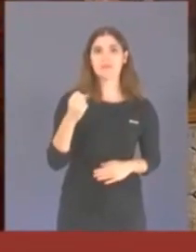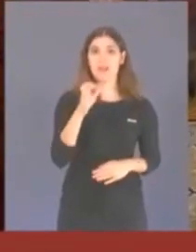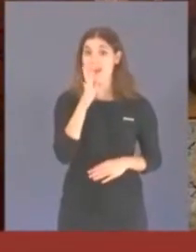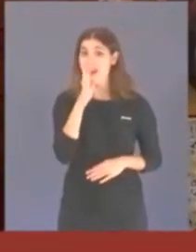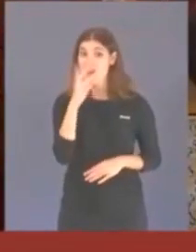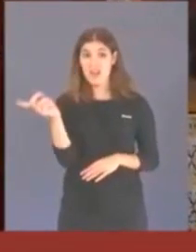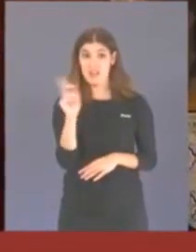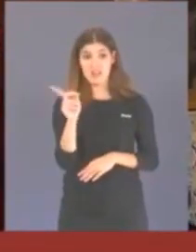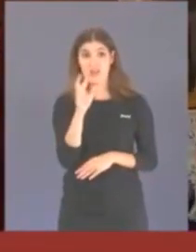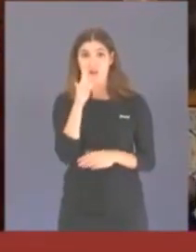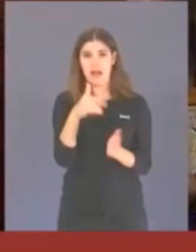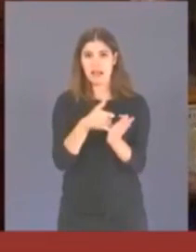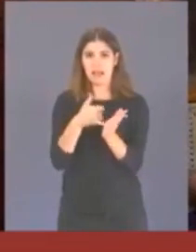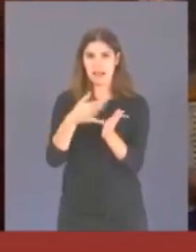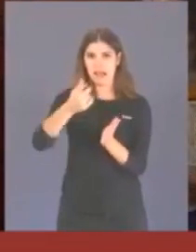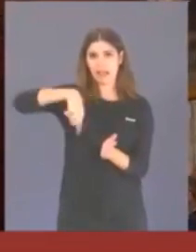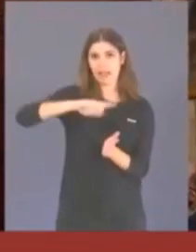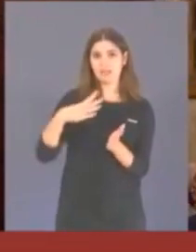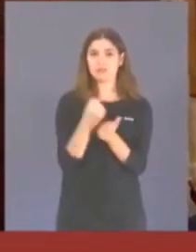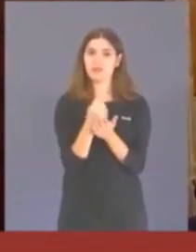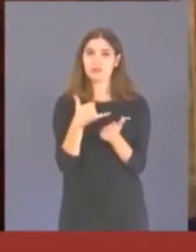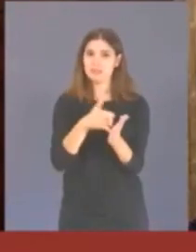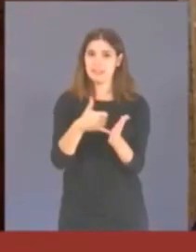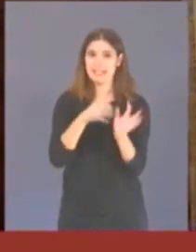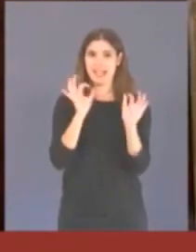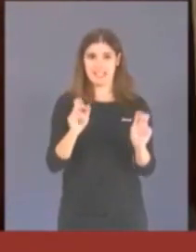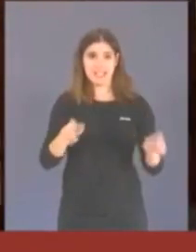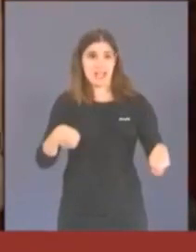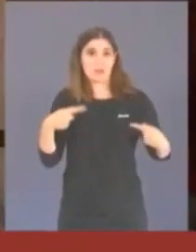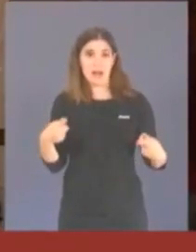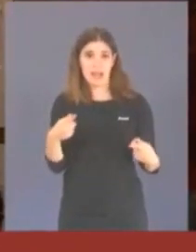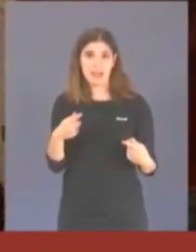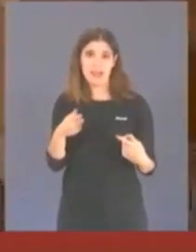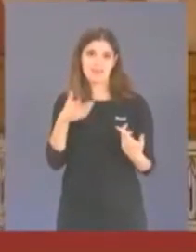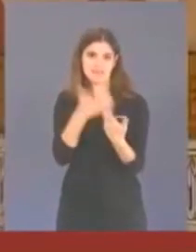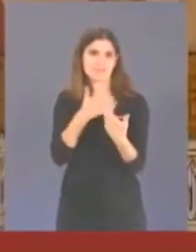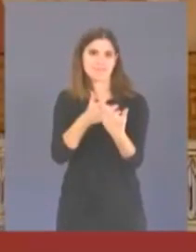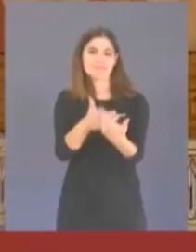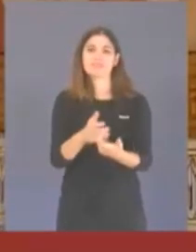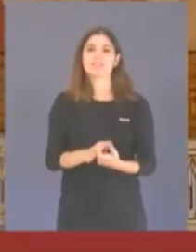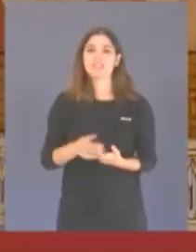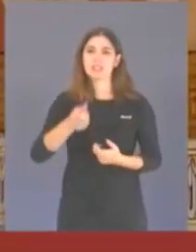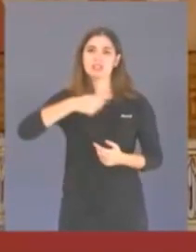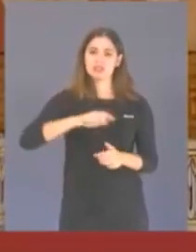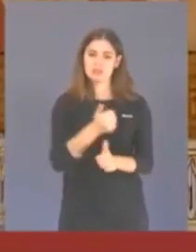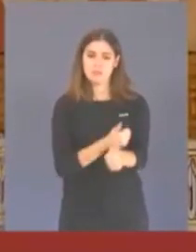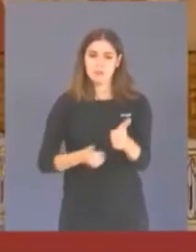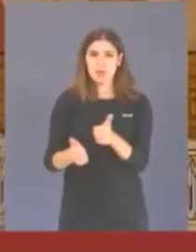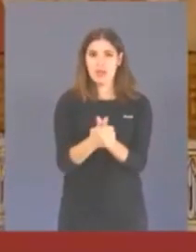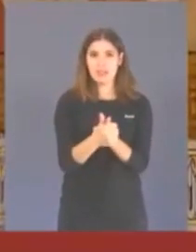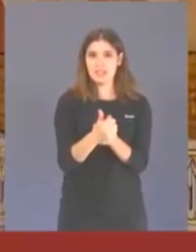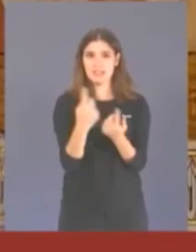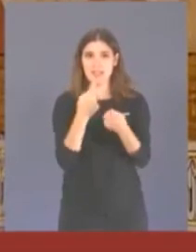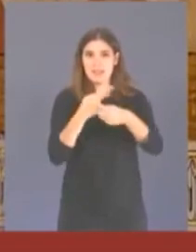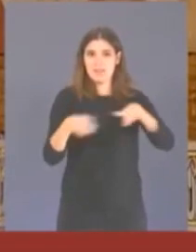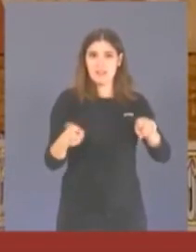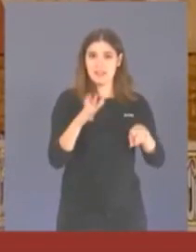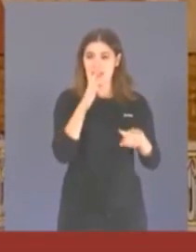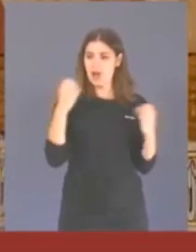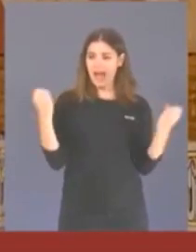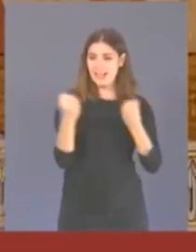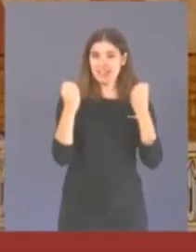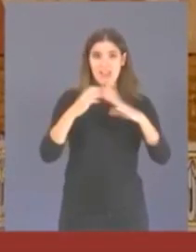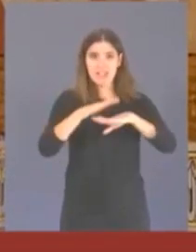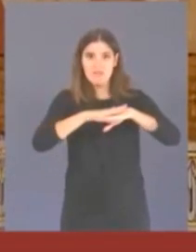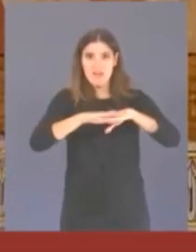a la nostra vulnerabilitat, a la nostra fragilitat. Ens estem retrovant i alterant les prioritats. Estem veient com les activitats